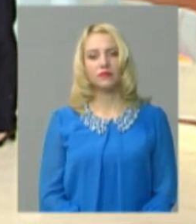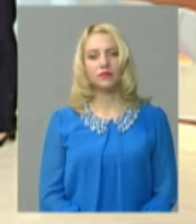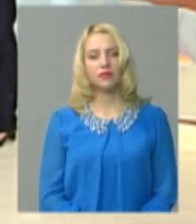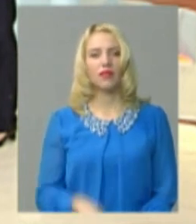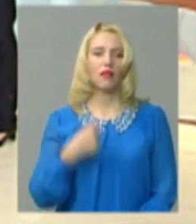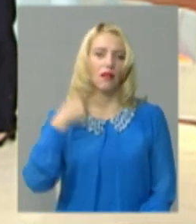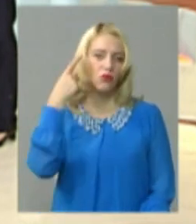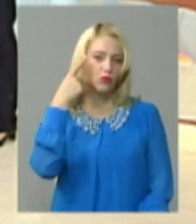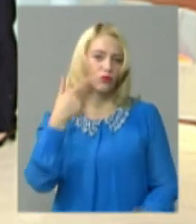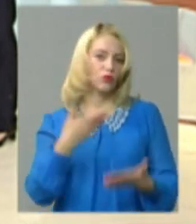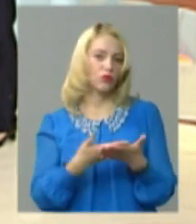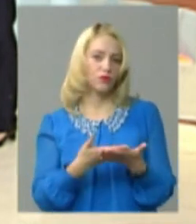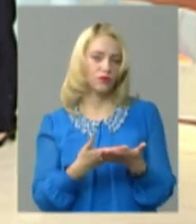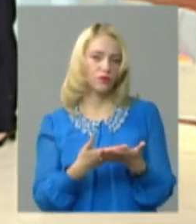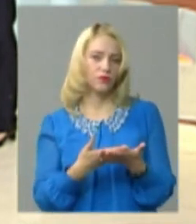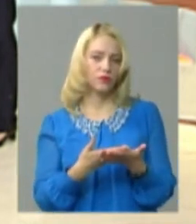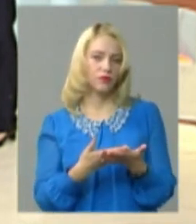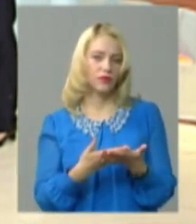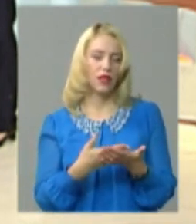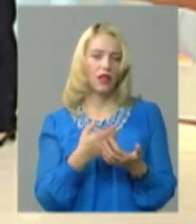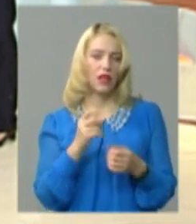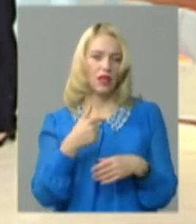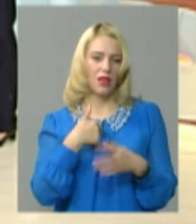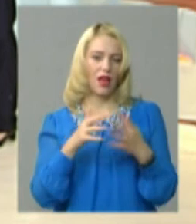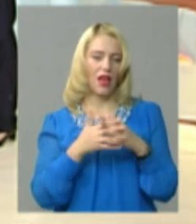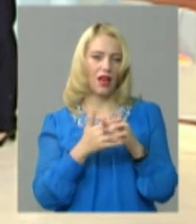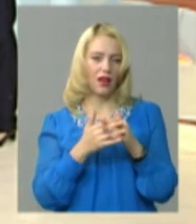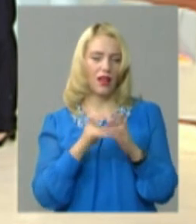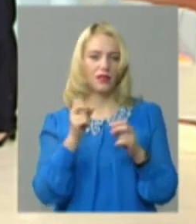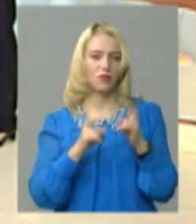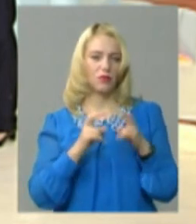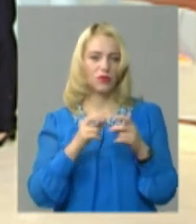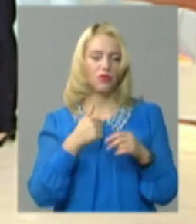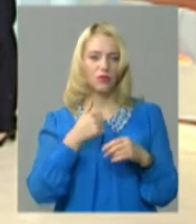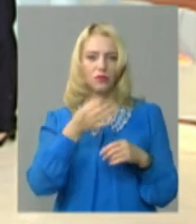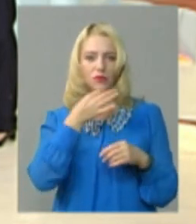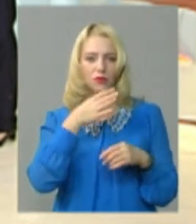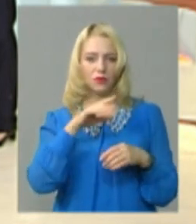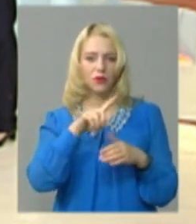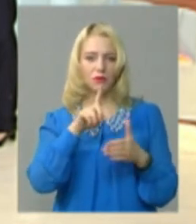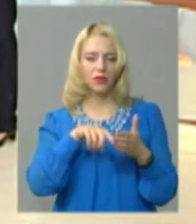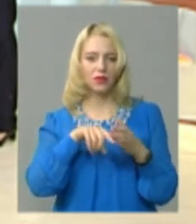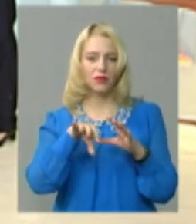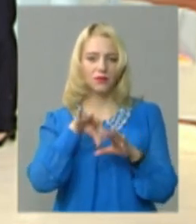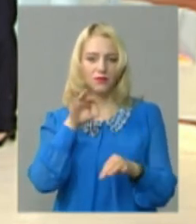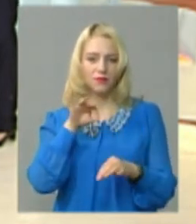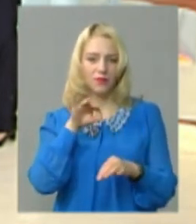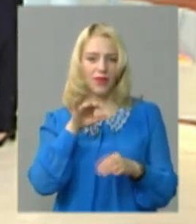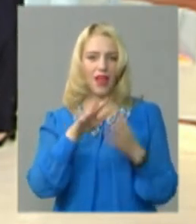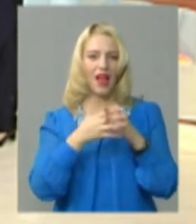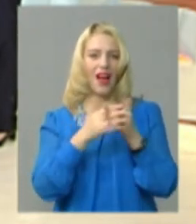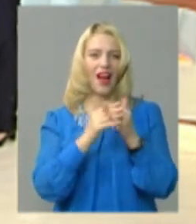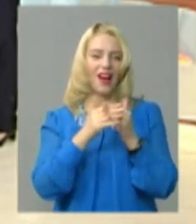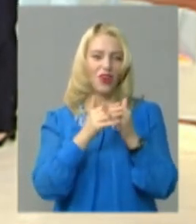Ну, думаю, що так, як я аграрник і промисловник, то буде… Спеціально для вас